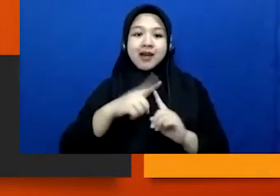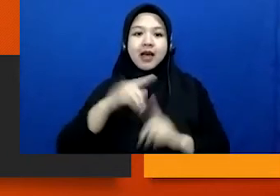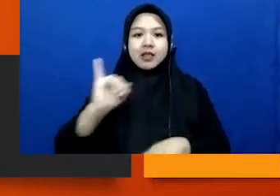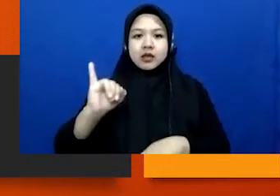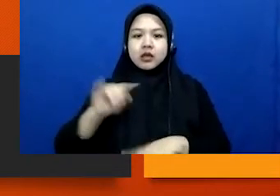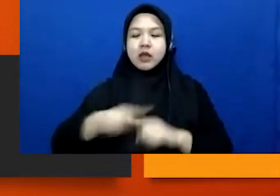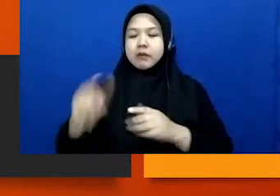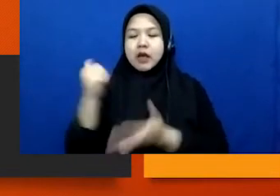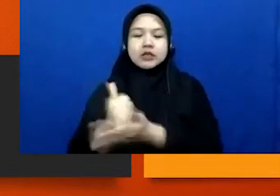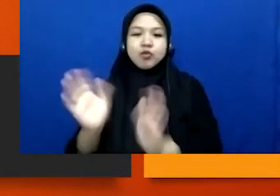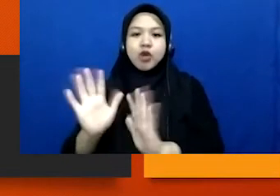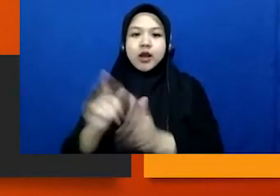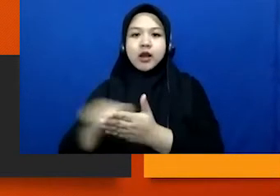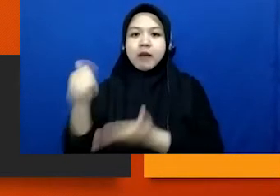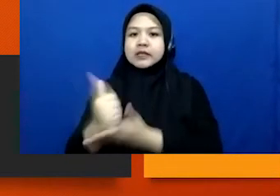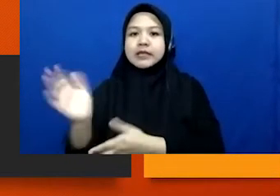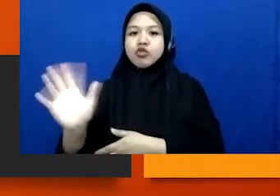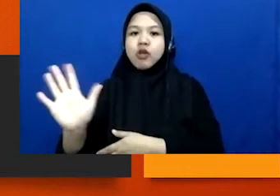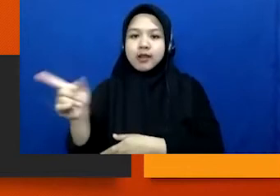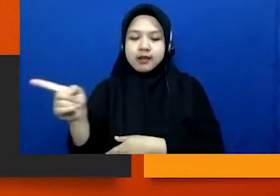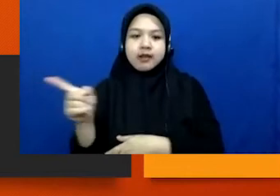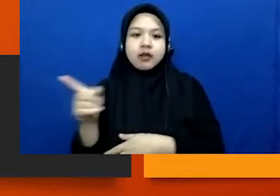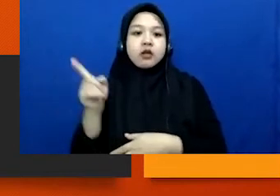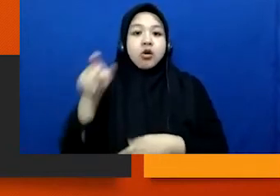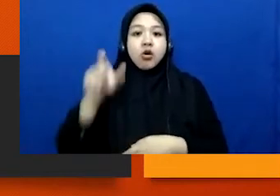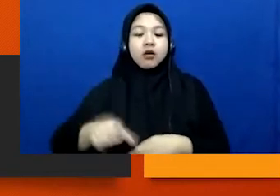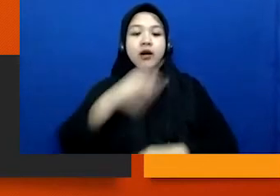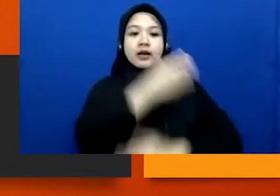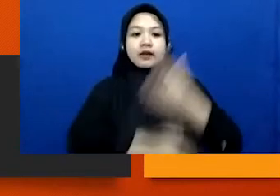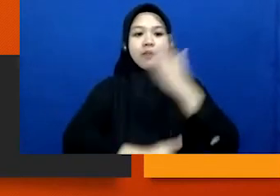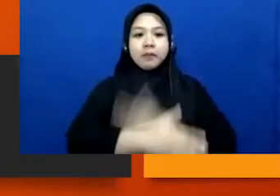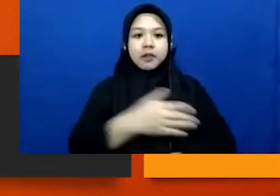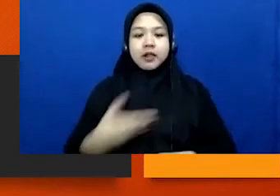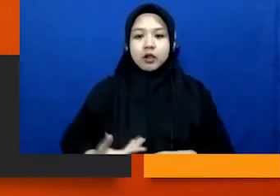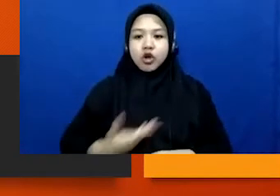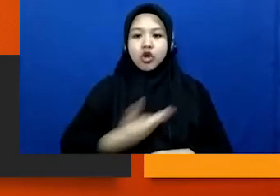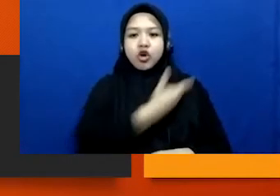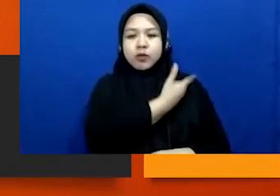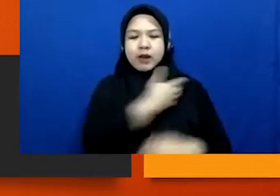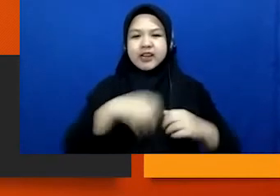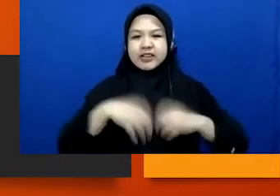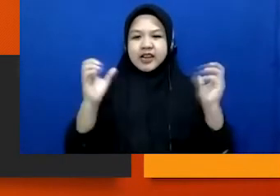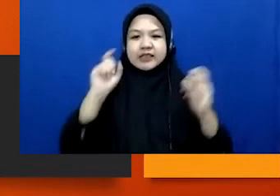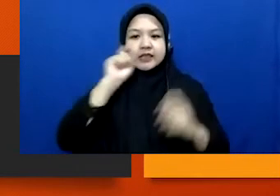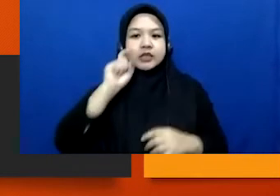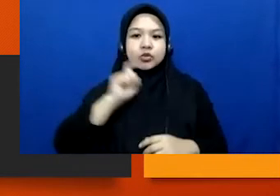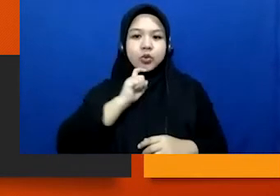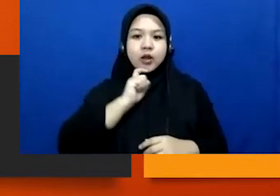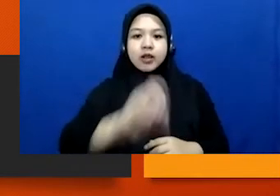sebenarnya ya. Ini adalah salah satu defable. Dia korban kekerasan seksual.